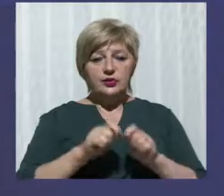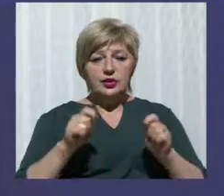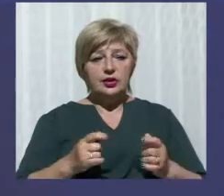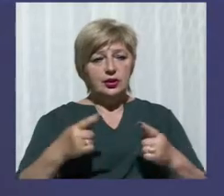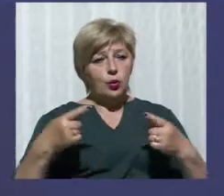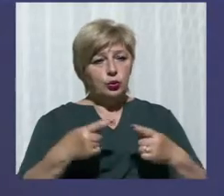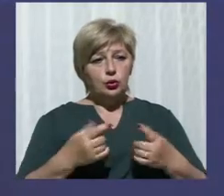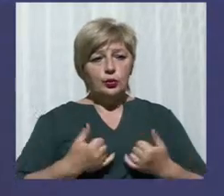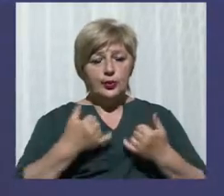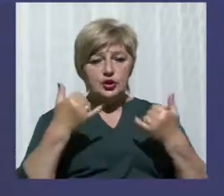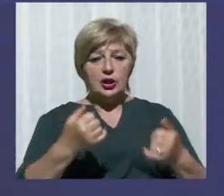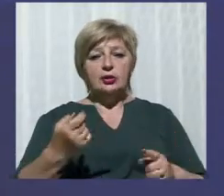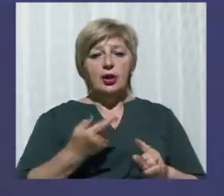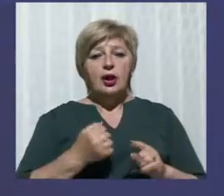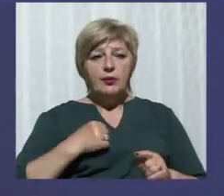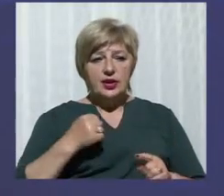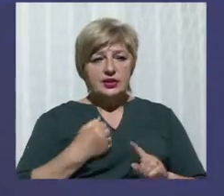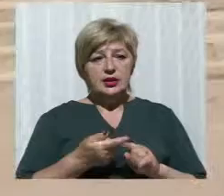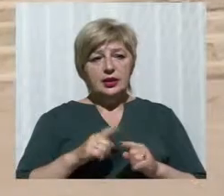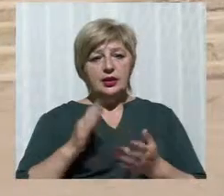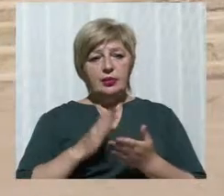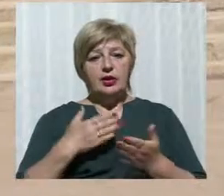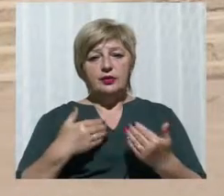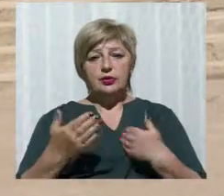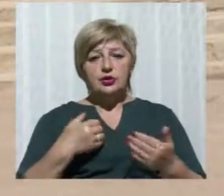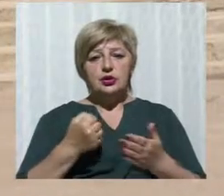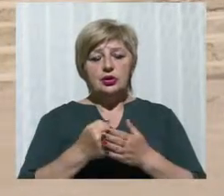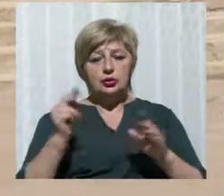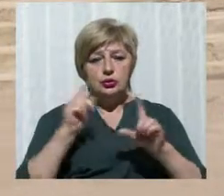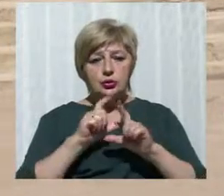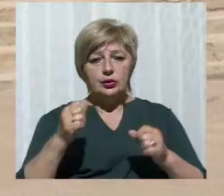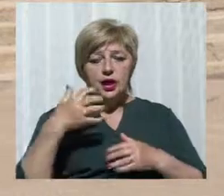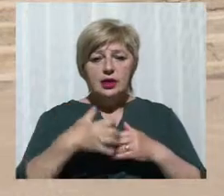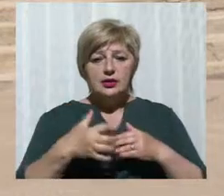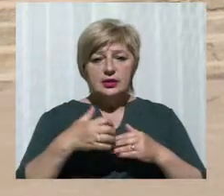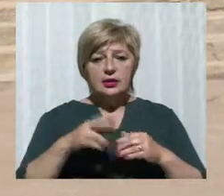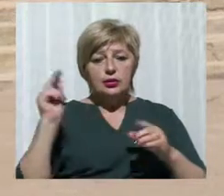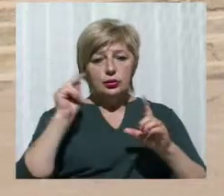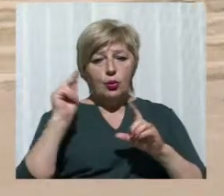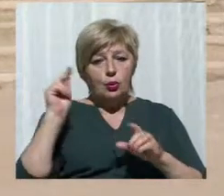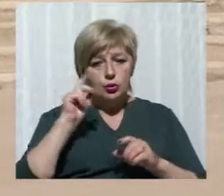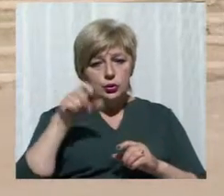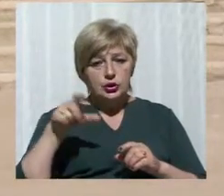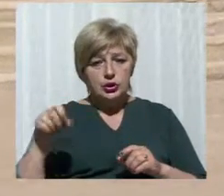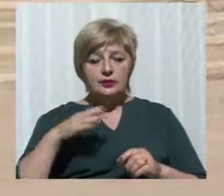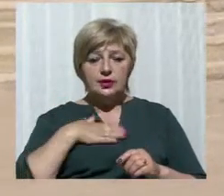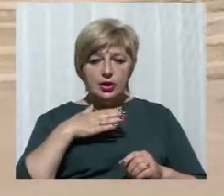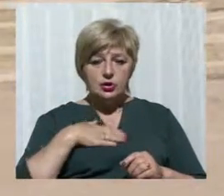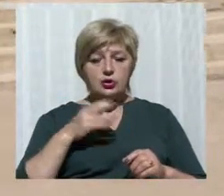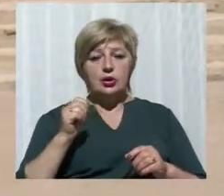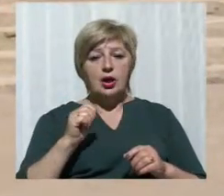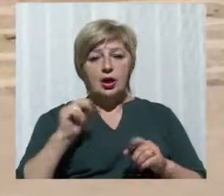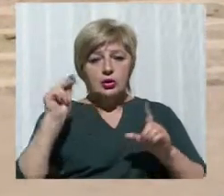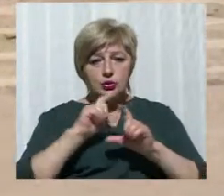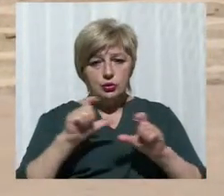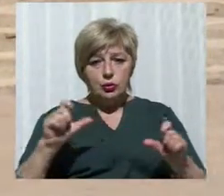бійців, що мали відношення до школи. Серед учнів нашої школи є діти, батьки яких теж